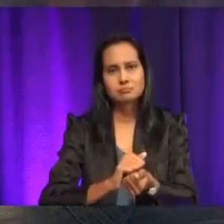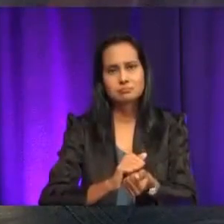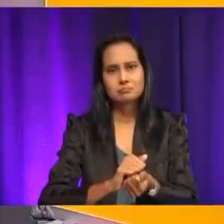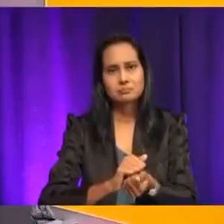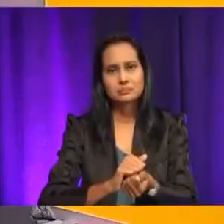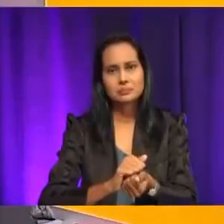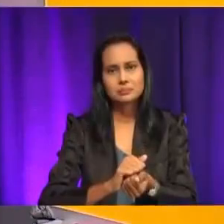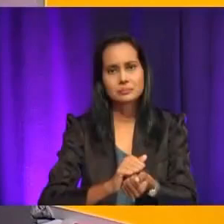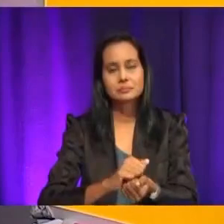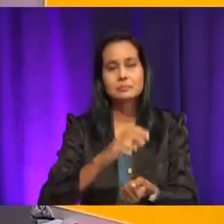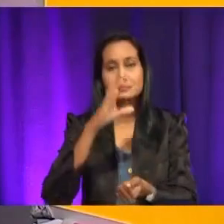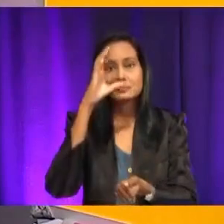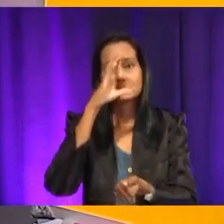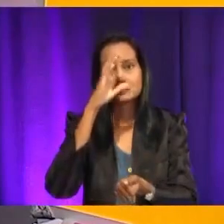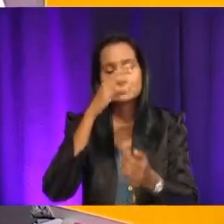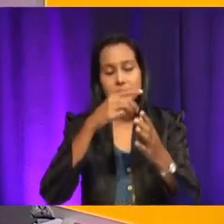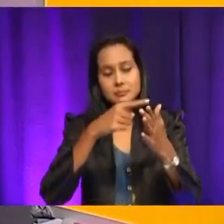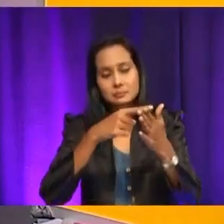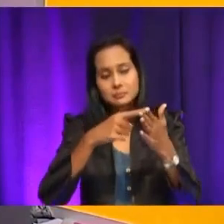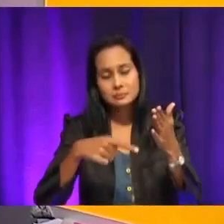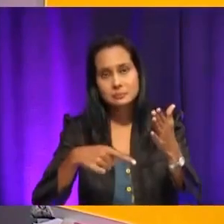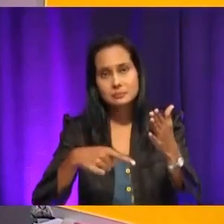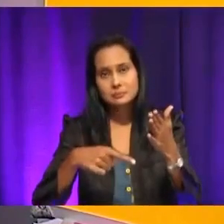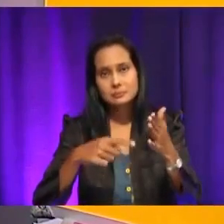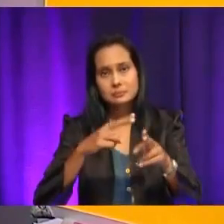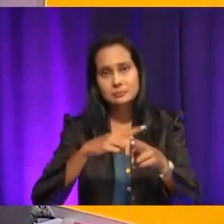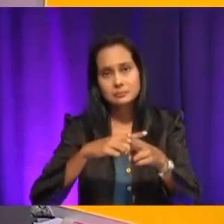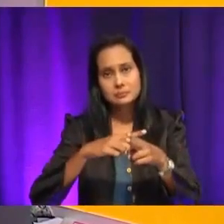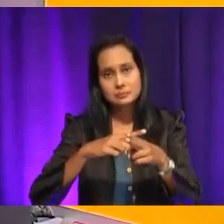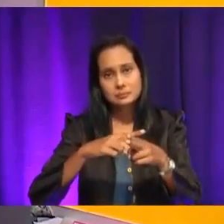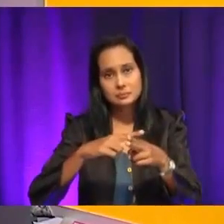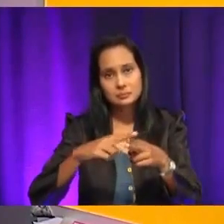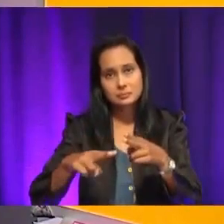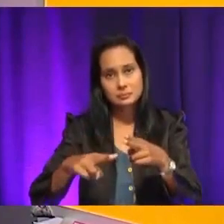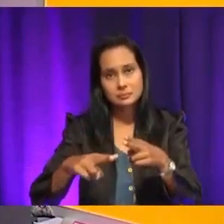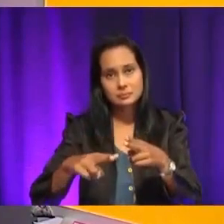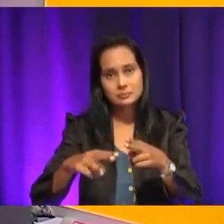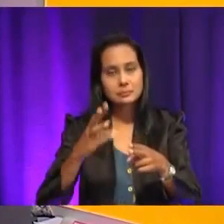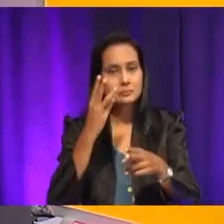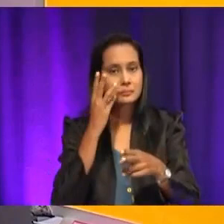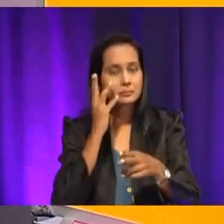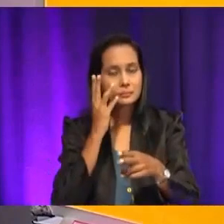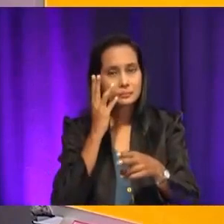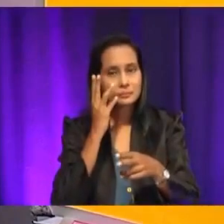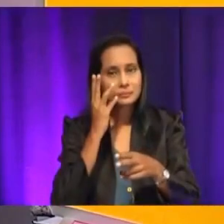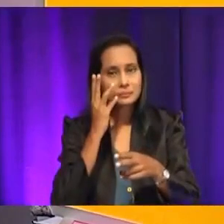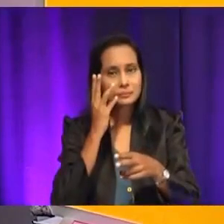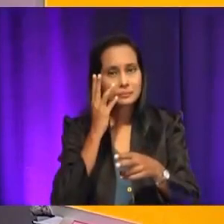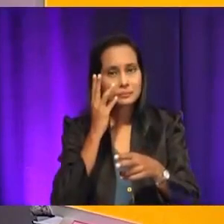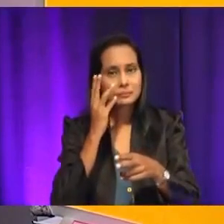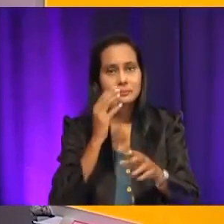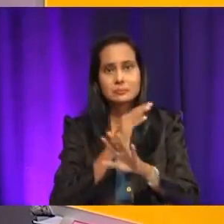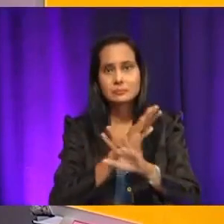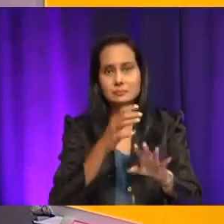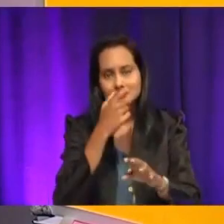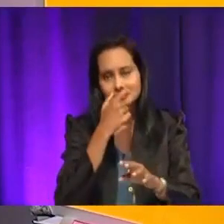Jari terluka terkena pisau, hendak menghiris buah kelubi, usah